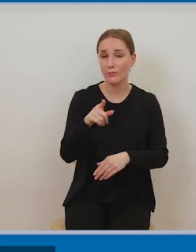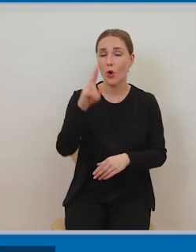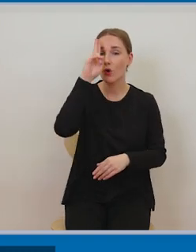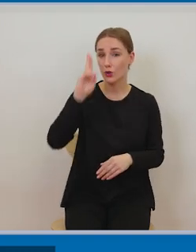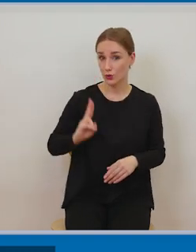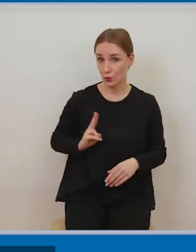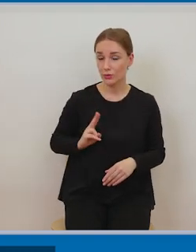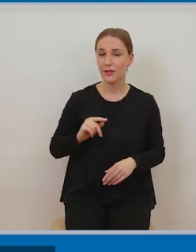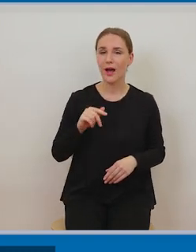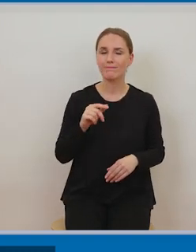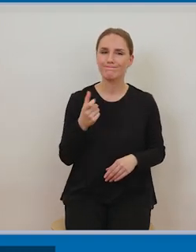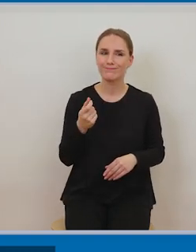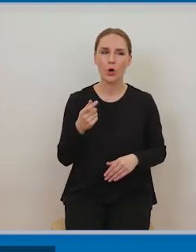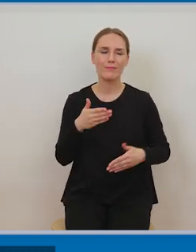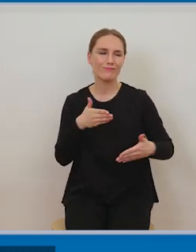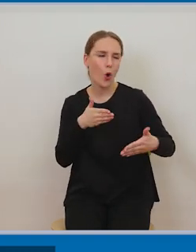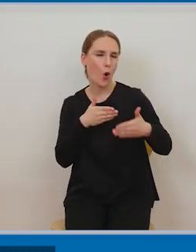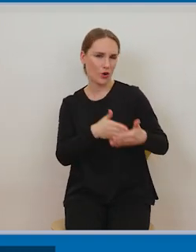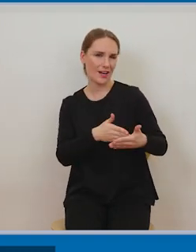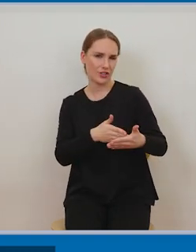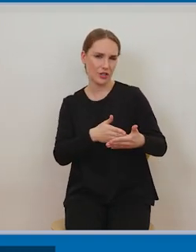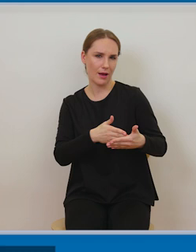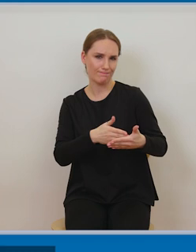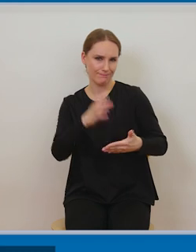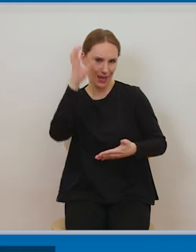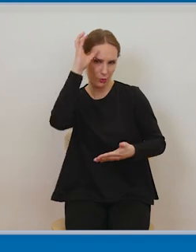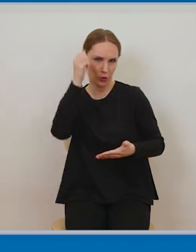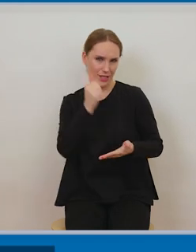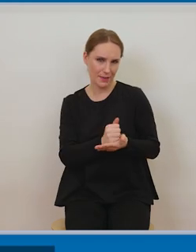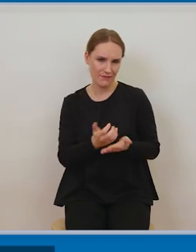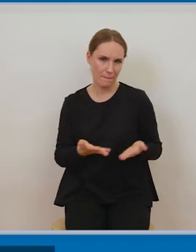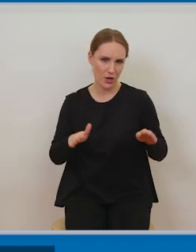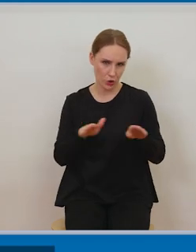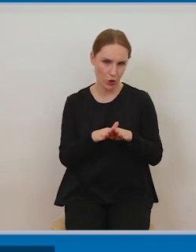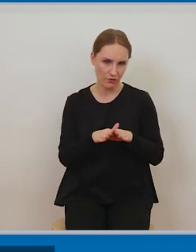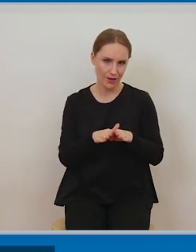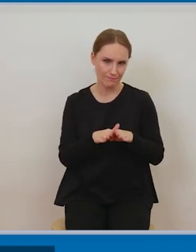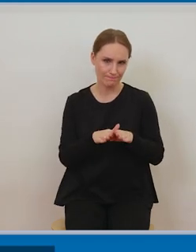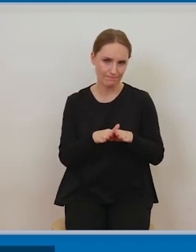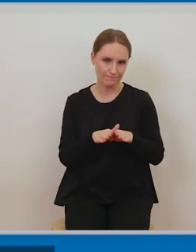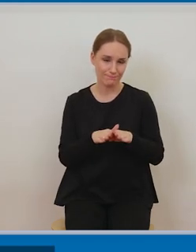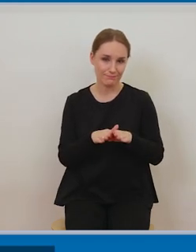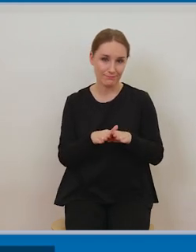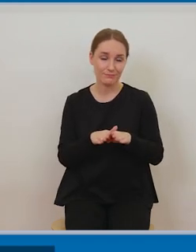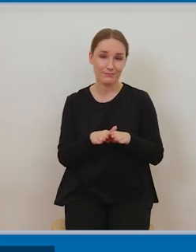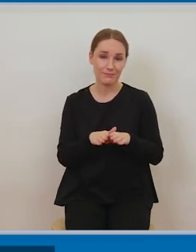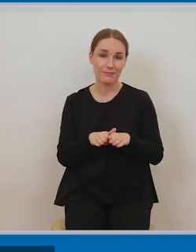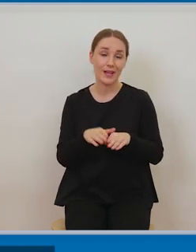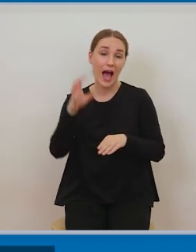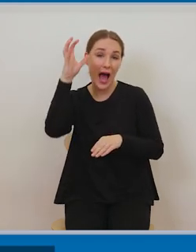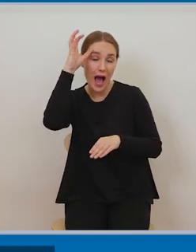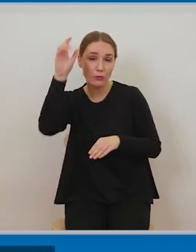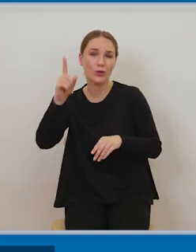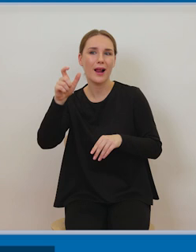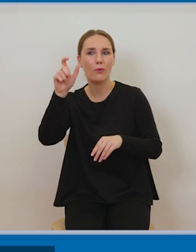czyli ograniczająca decyzję podmiotu uprawnionego co do decyzji, czy wyrazić zgodę na korzystanie, czy